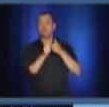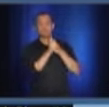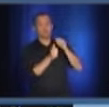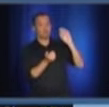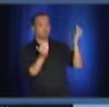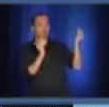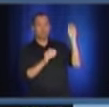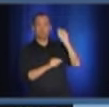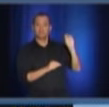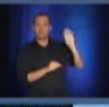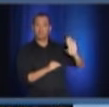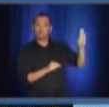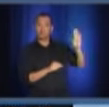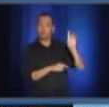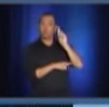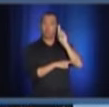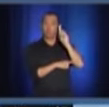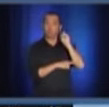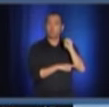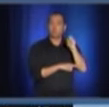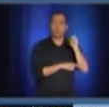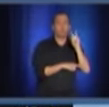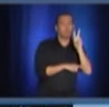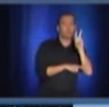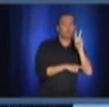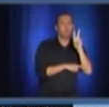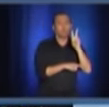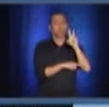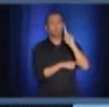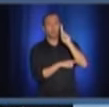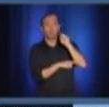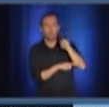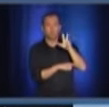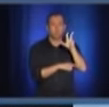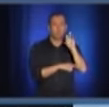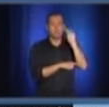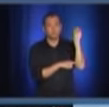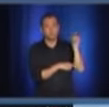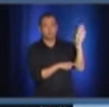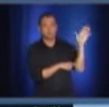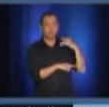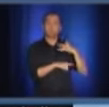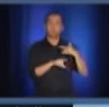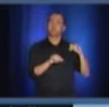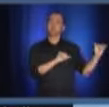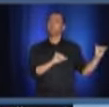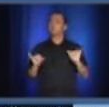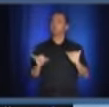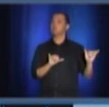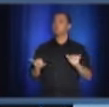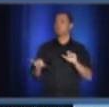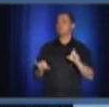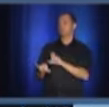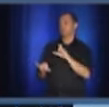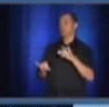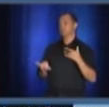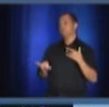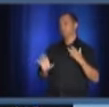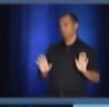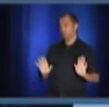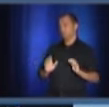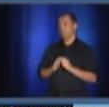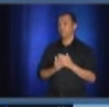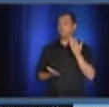1,2 à 2-3 %. On s'attend à à peu près le même niveau ici au Québec. Dans la région